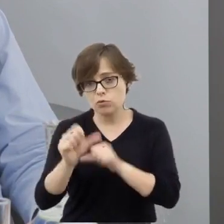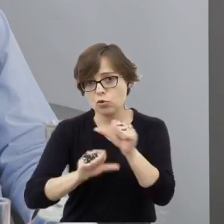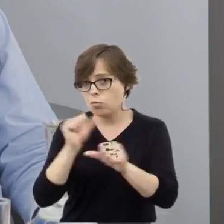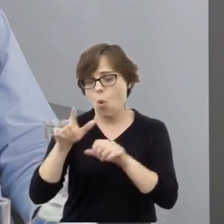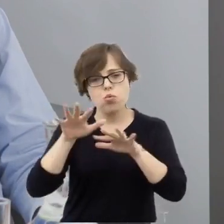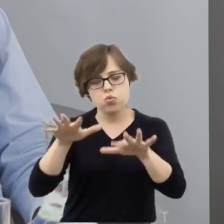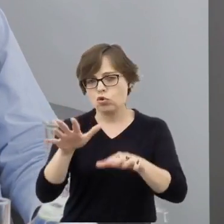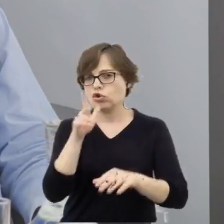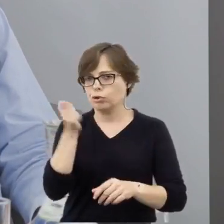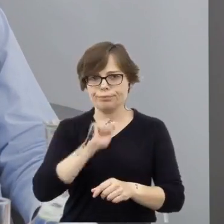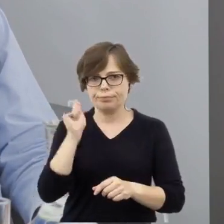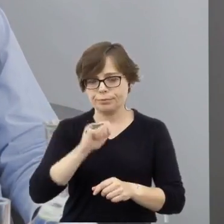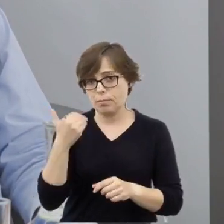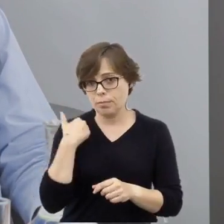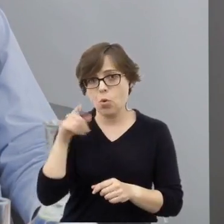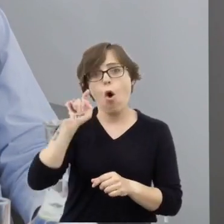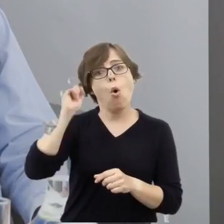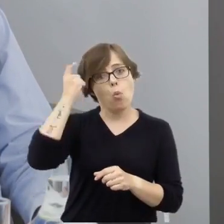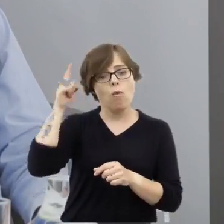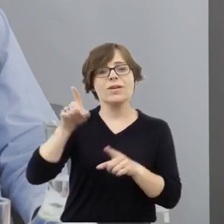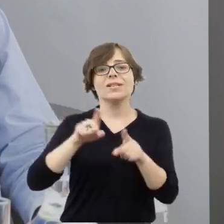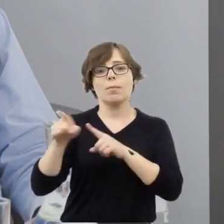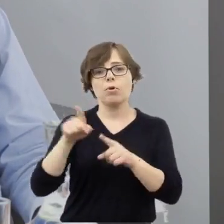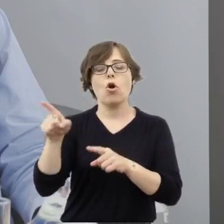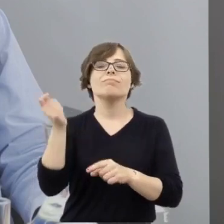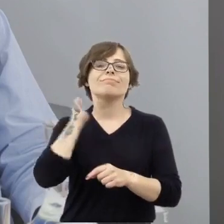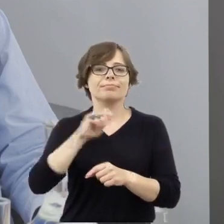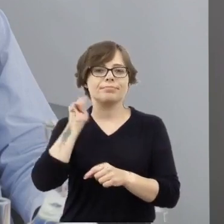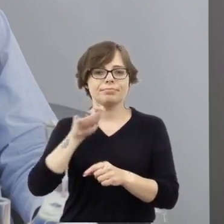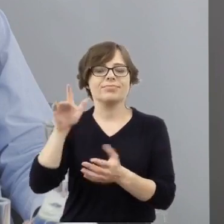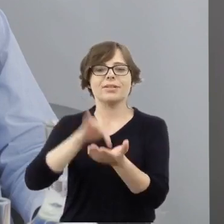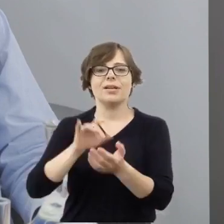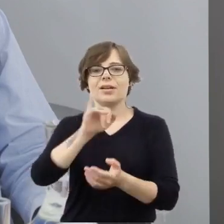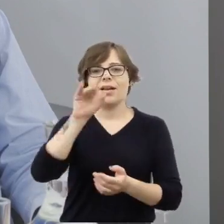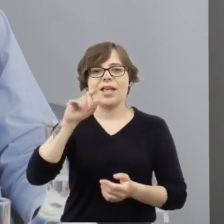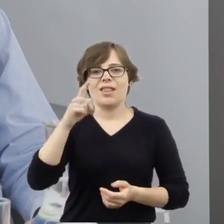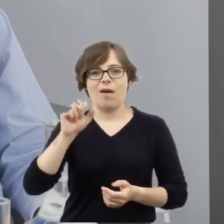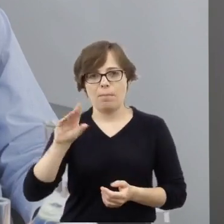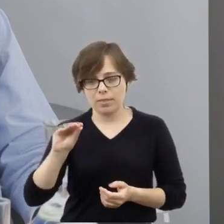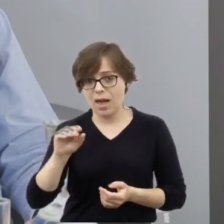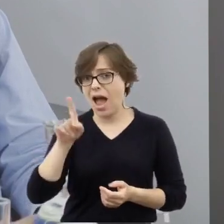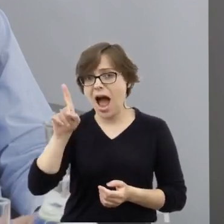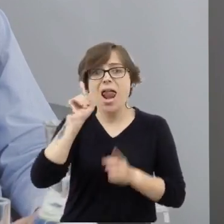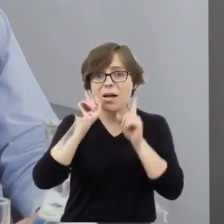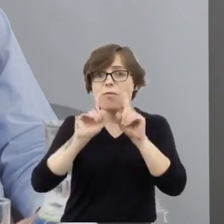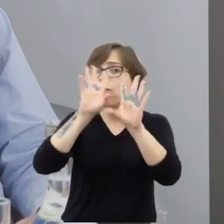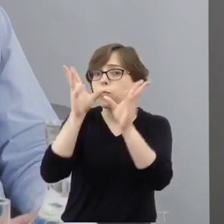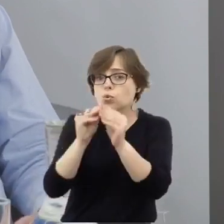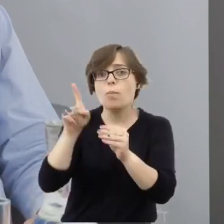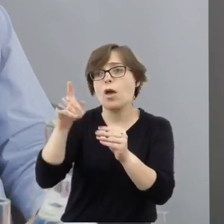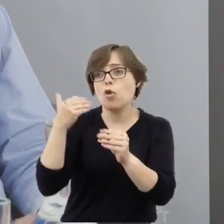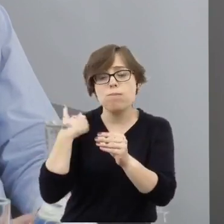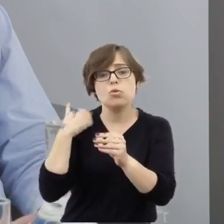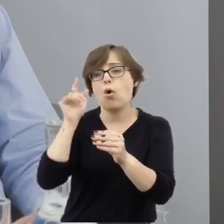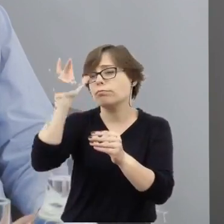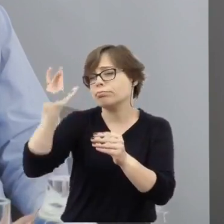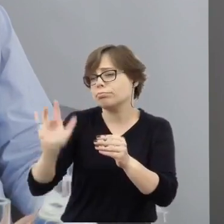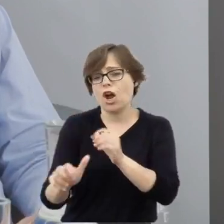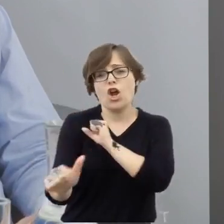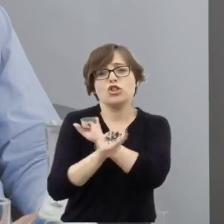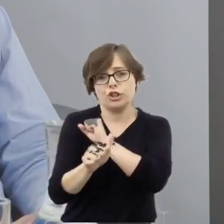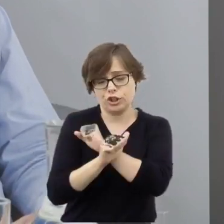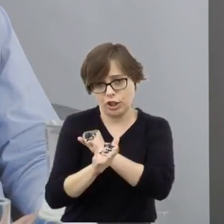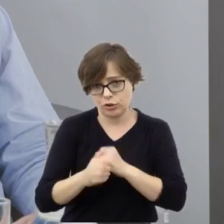których symbolem jest przede wszystkim pogrom w Jedwabnym, ale takich pogromów było ponad 60. Mieliśmy do czynienia z